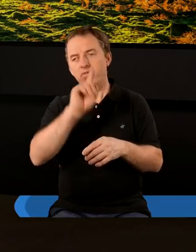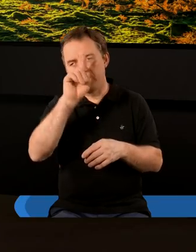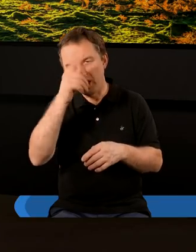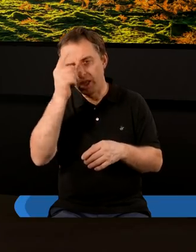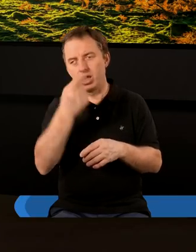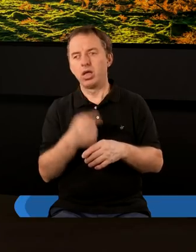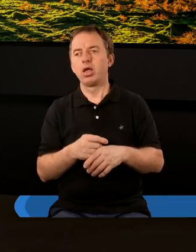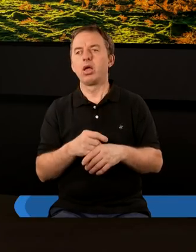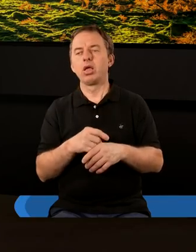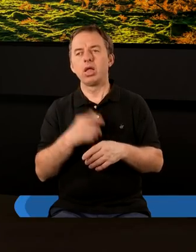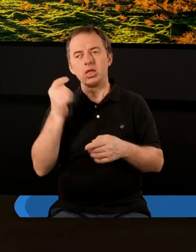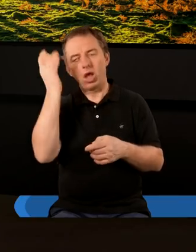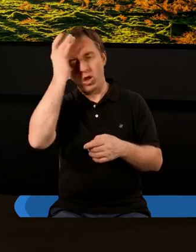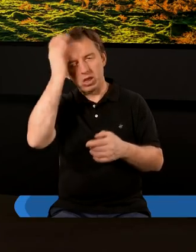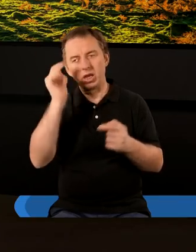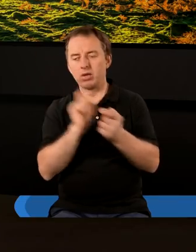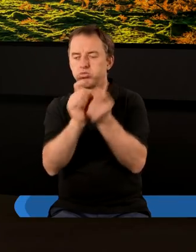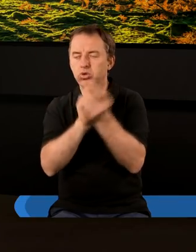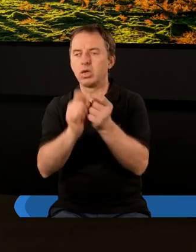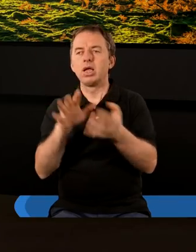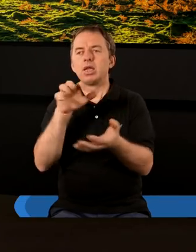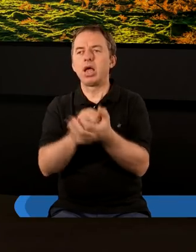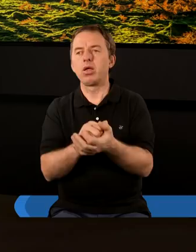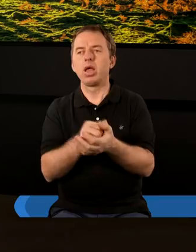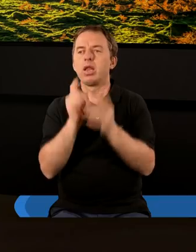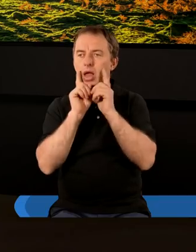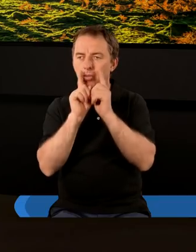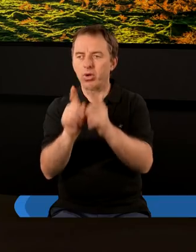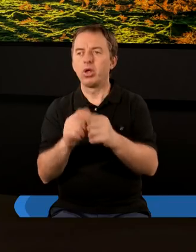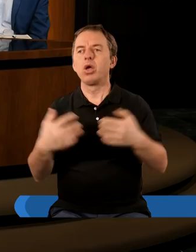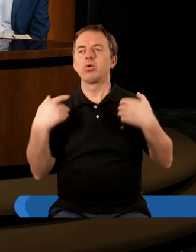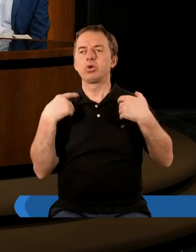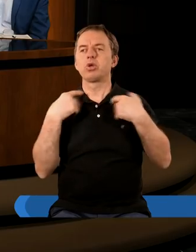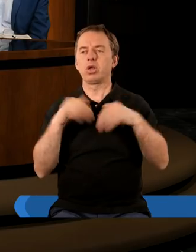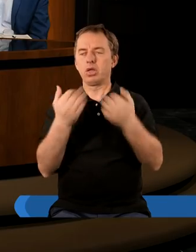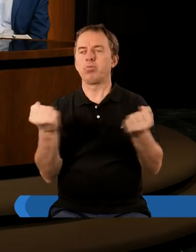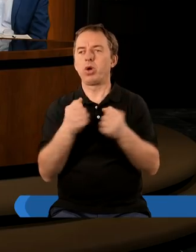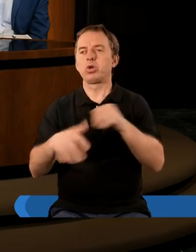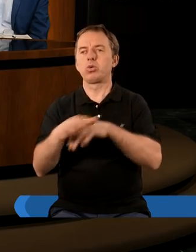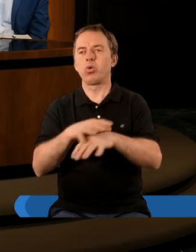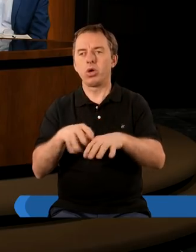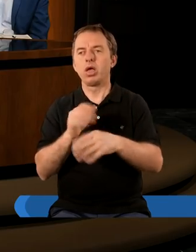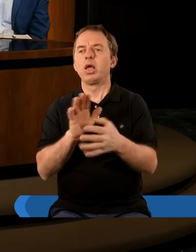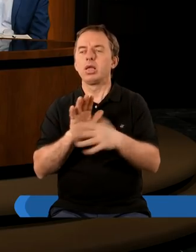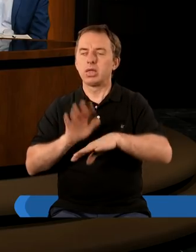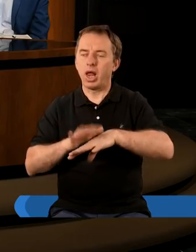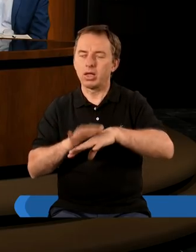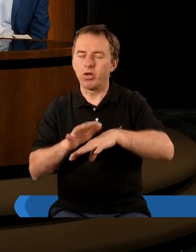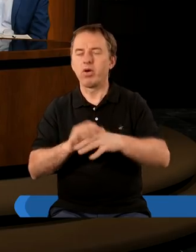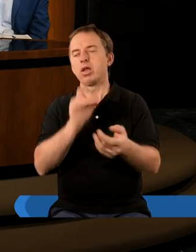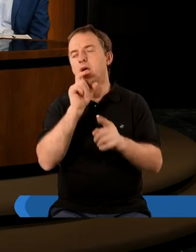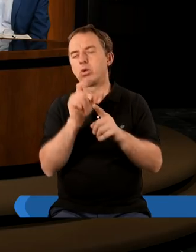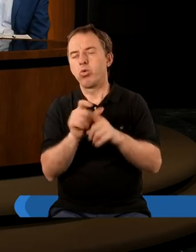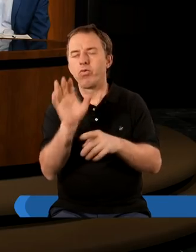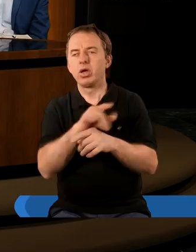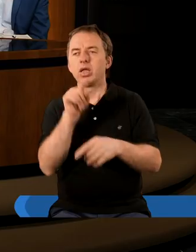filozofia bardziej teologiczne spory zajęły miejsce naprawdę życiodajnej mocy Ducha Świętego traktowania Słowa